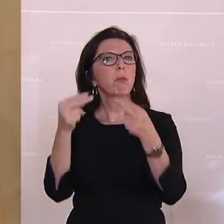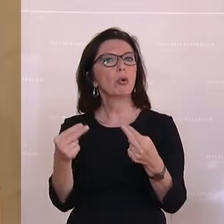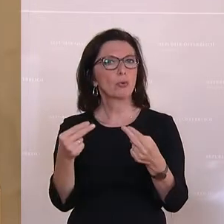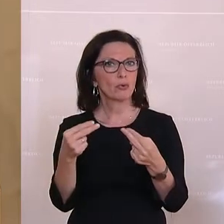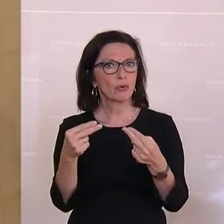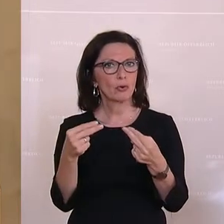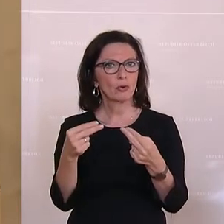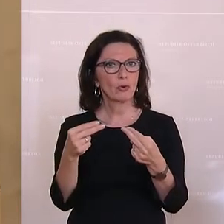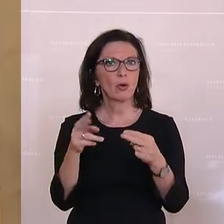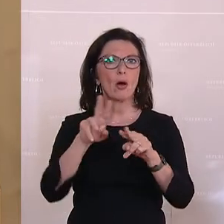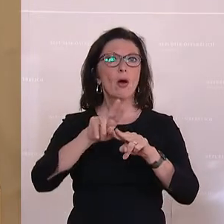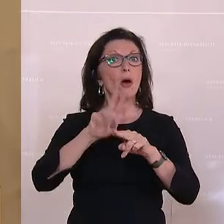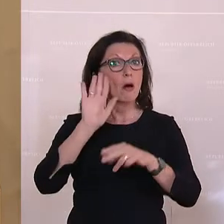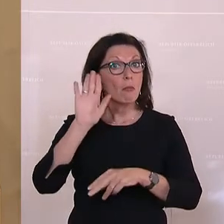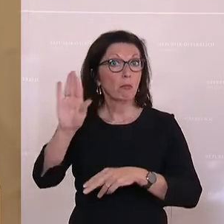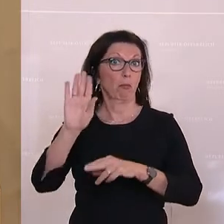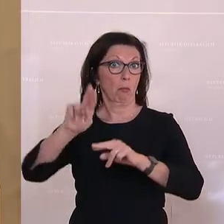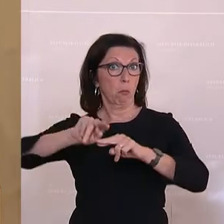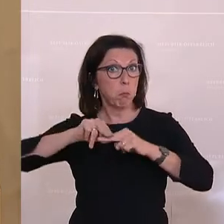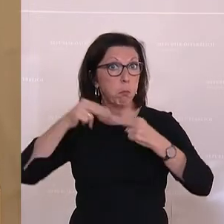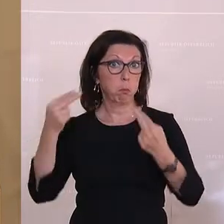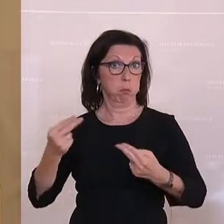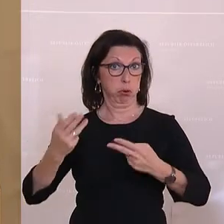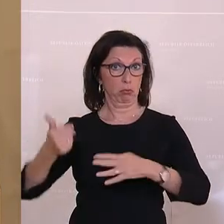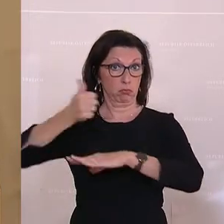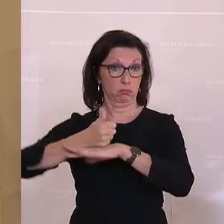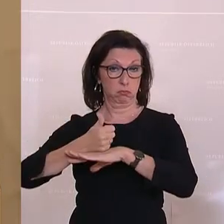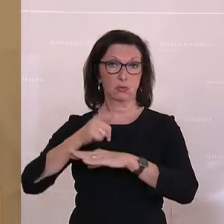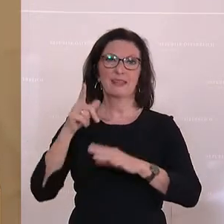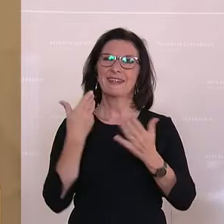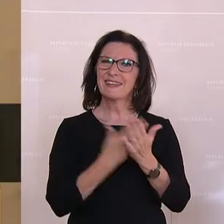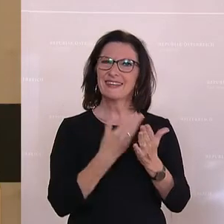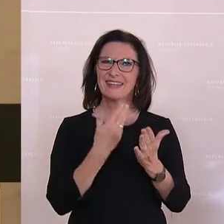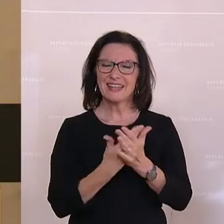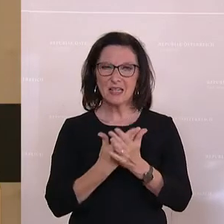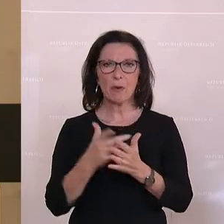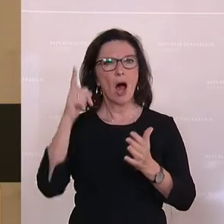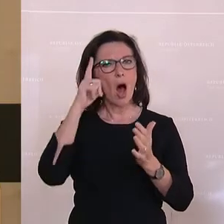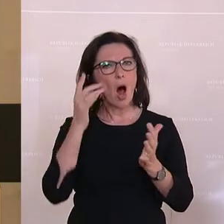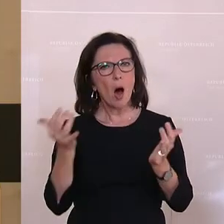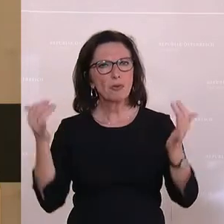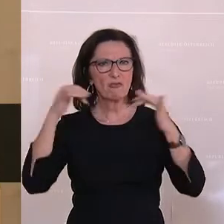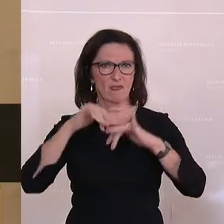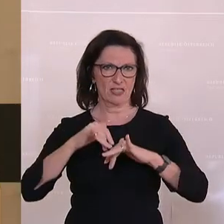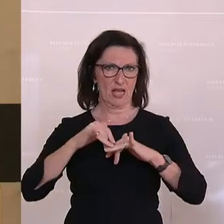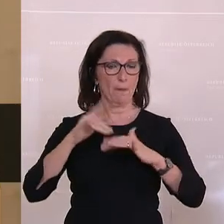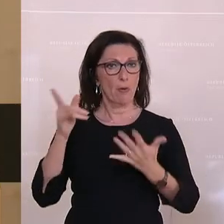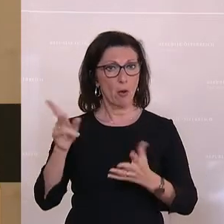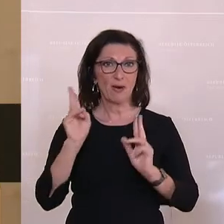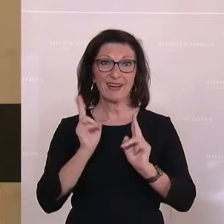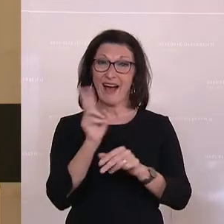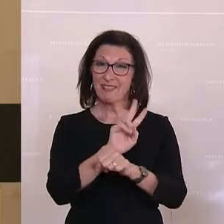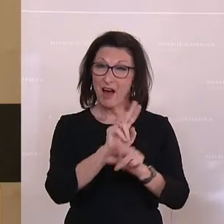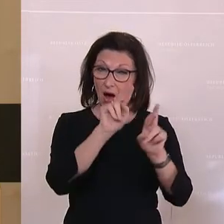Bundeshand liegt. Daher kann die Hauptversammlung des Verbundes dem Aufsichtsrat